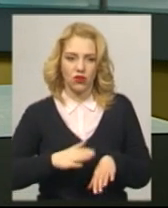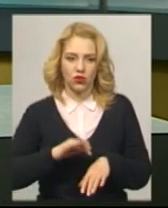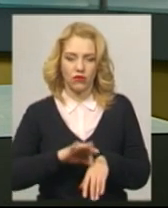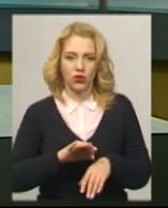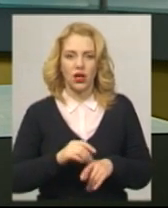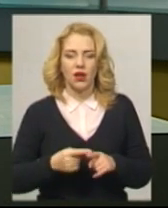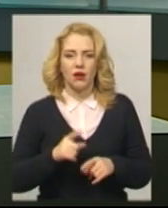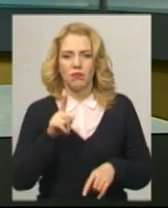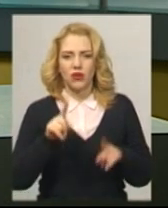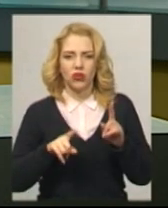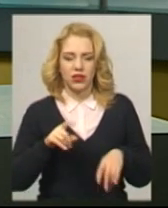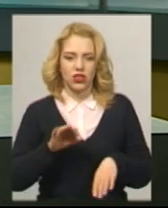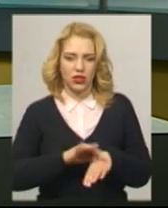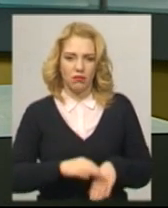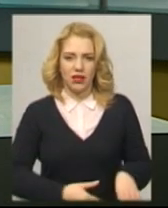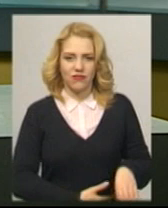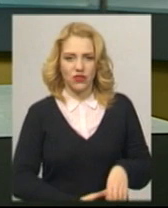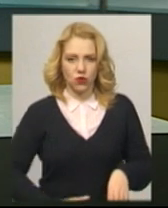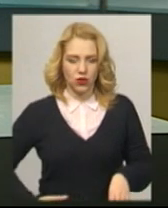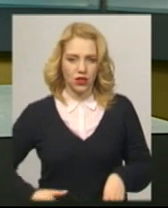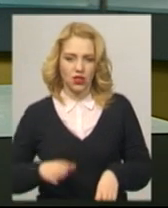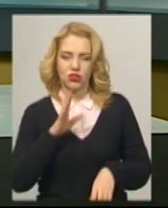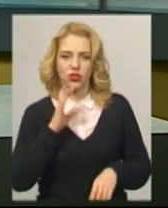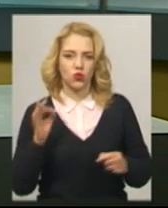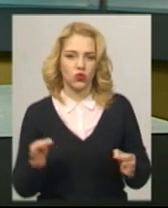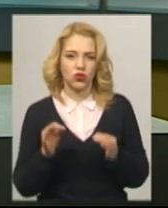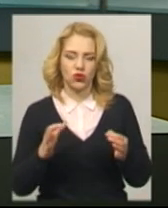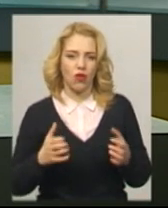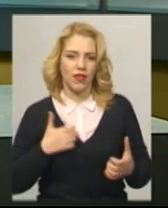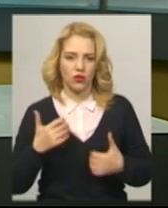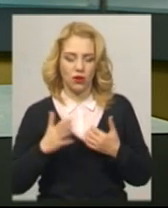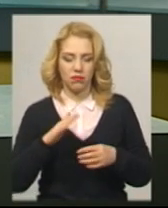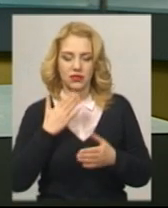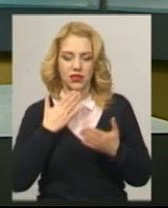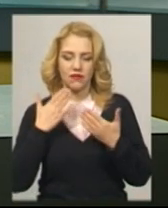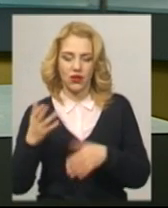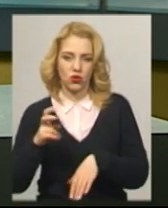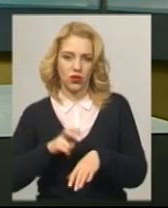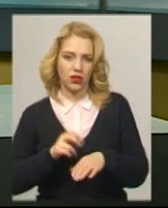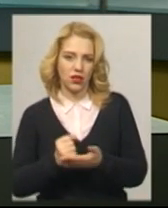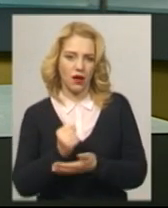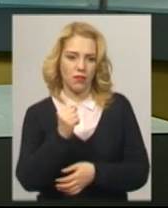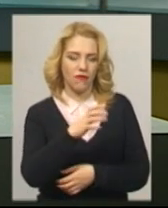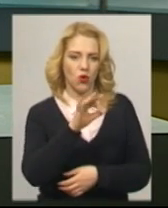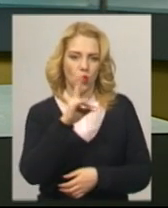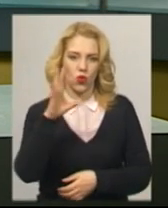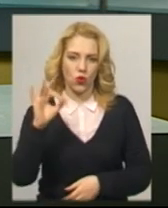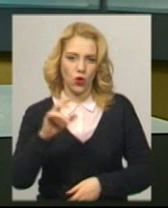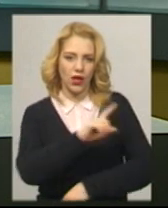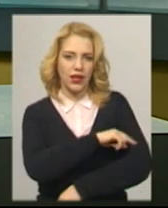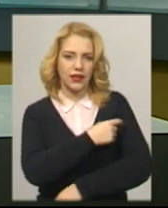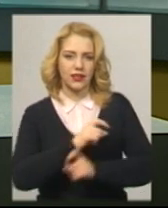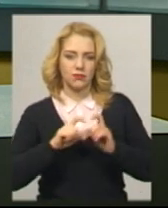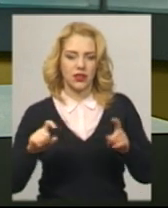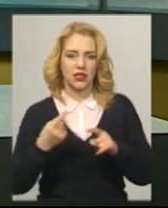болю внизу живота, жінку нічого не турбувало. Після звернення до лікаря її направили до онкодиспансеру, де згодом прооперували. Це було